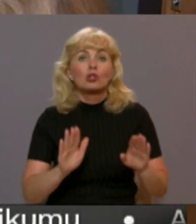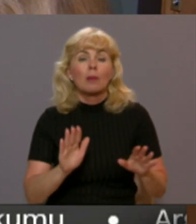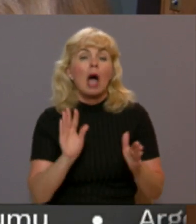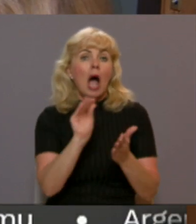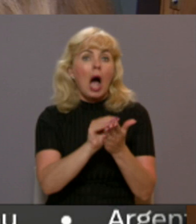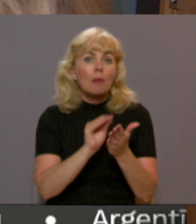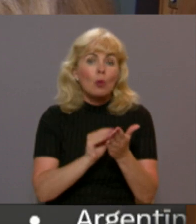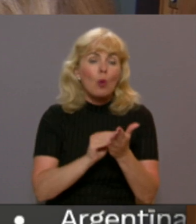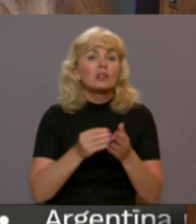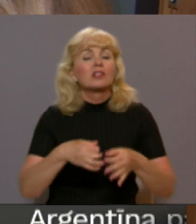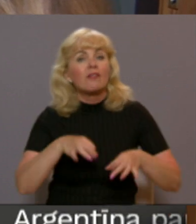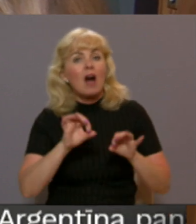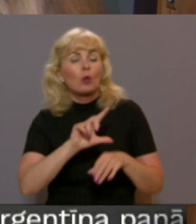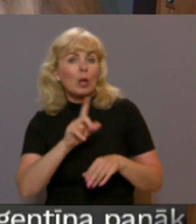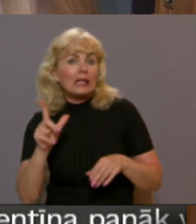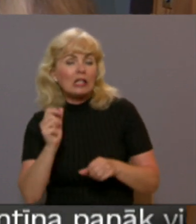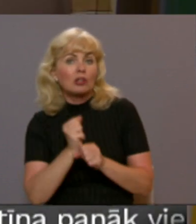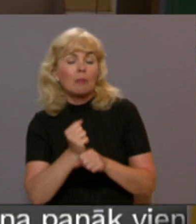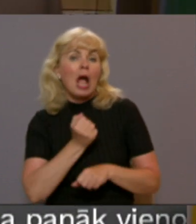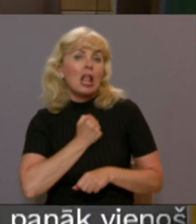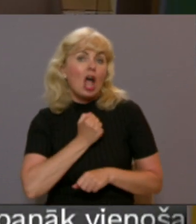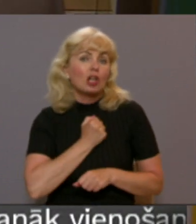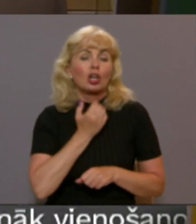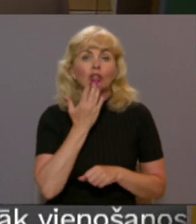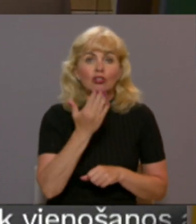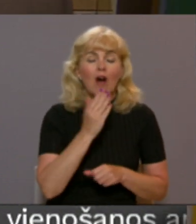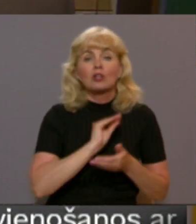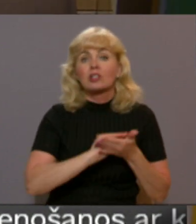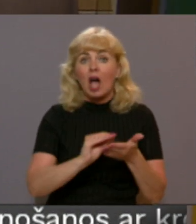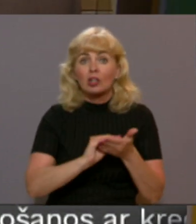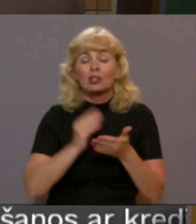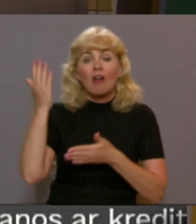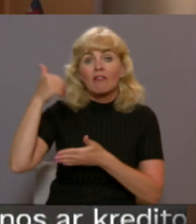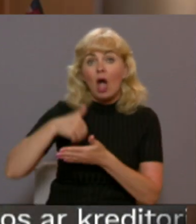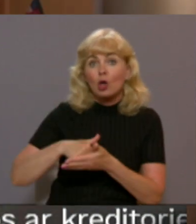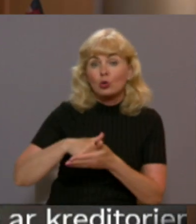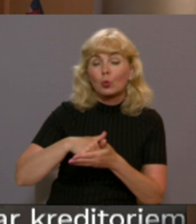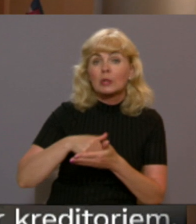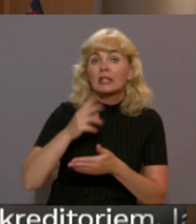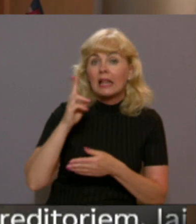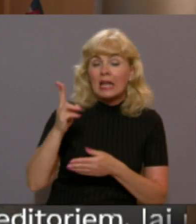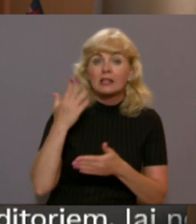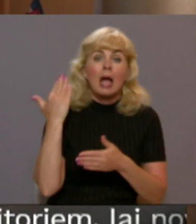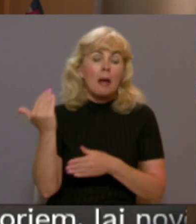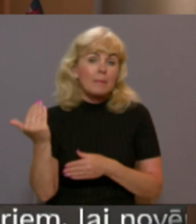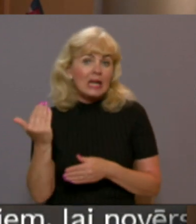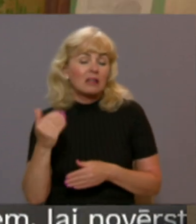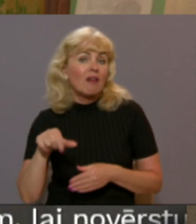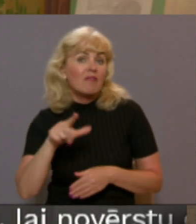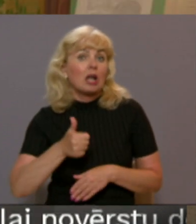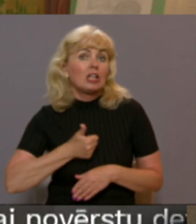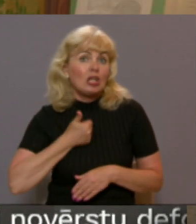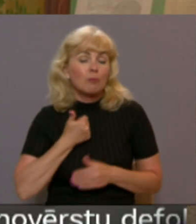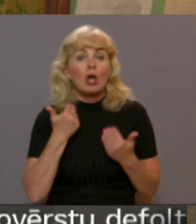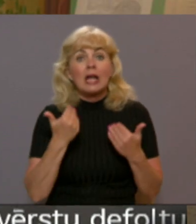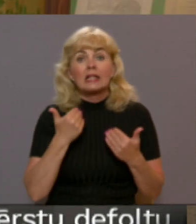nozīmīgus literārus darbus Latgaliešu valodā, sarakstes un citas vēsturiskas liecības. Viņam piederēja arī vairāki īpašumi, kurus